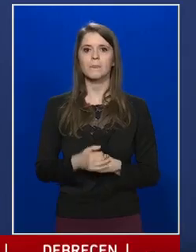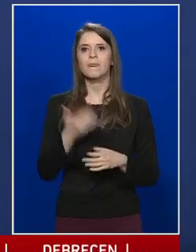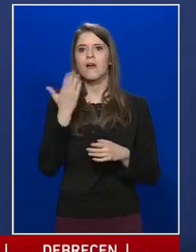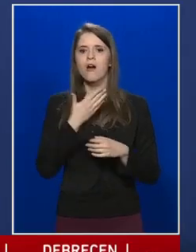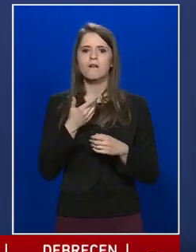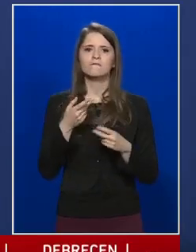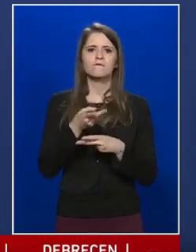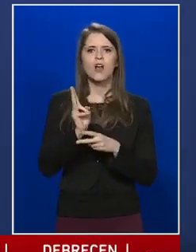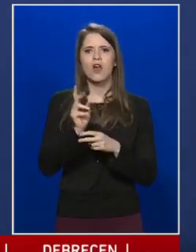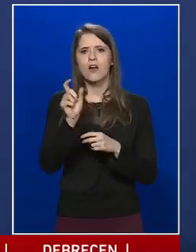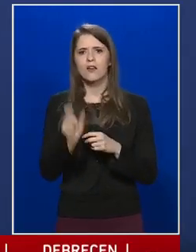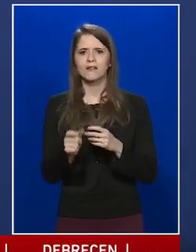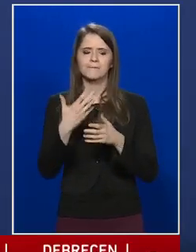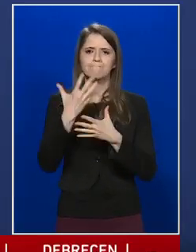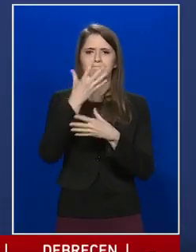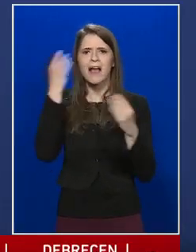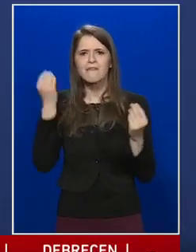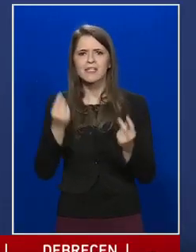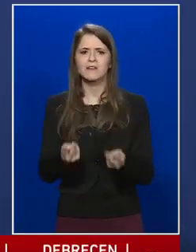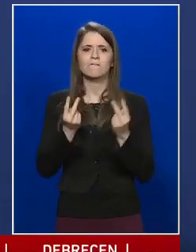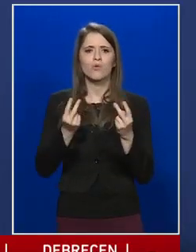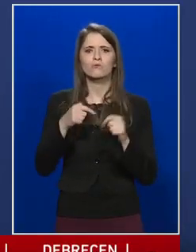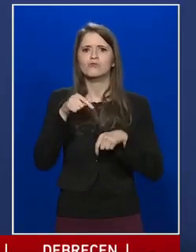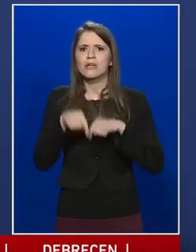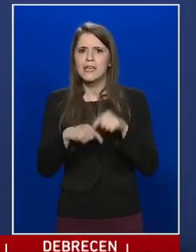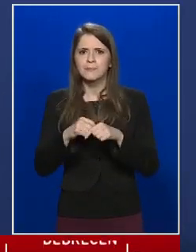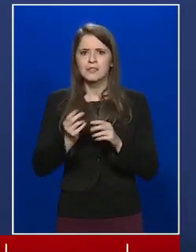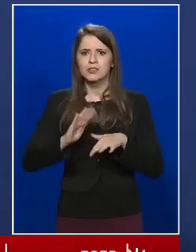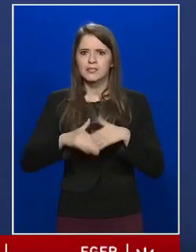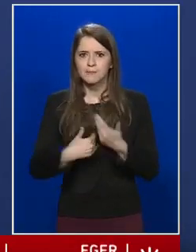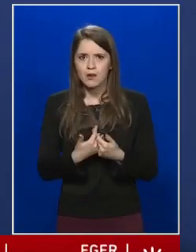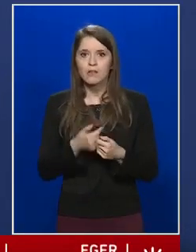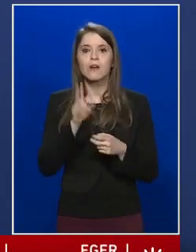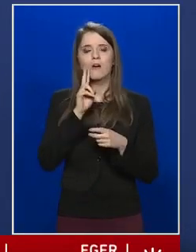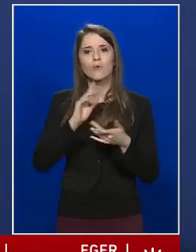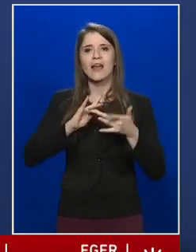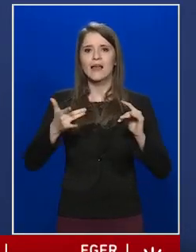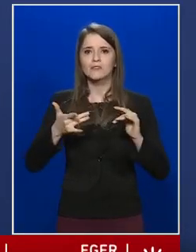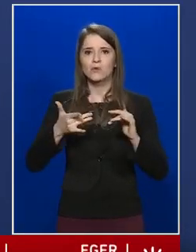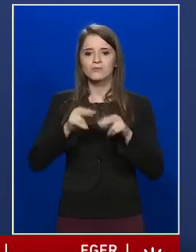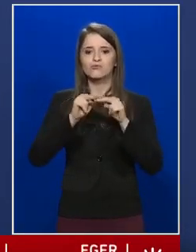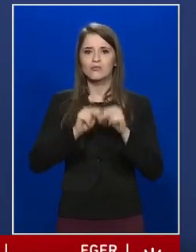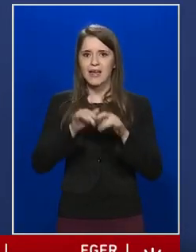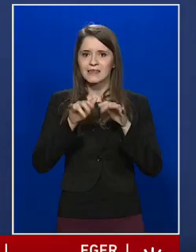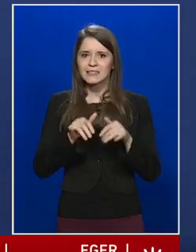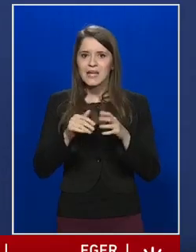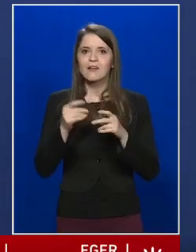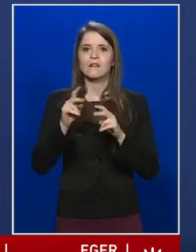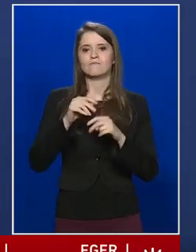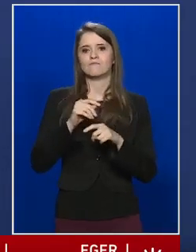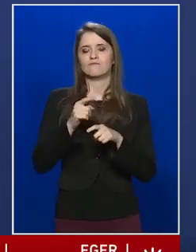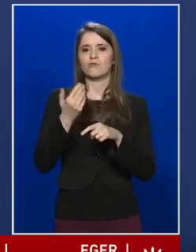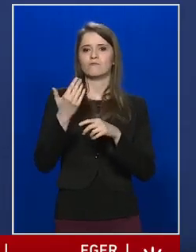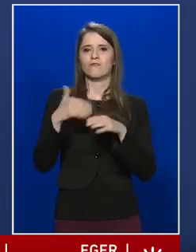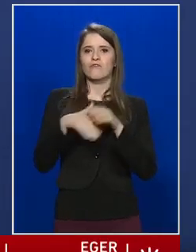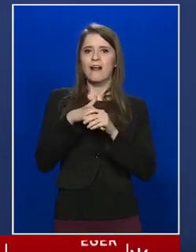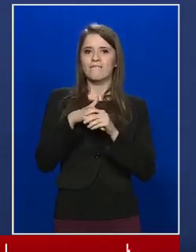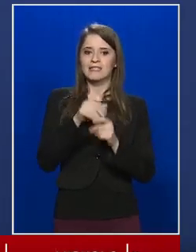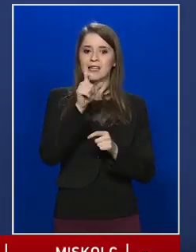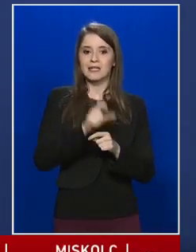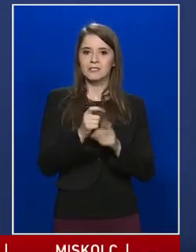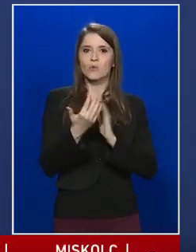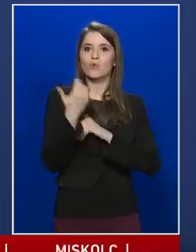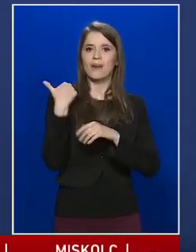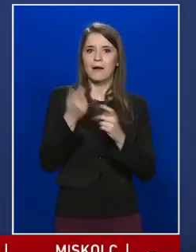fontos lépésről, akkor az elektronikus rendszer a felvételiző által korábban megadott e-mail címre